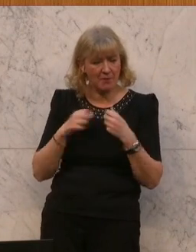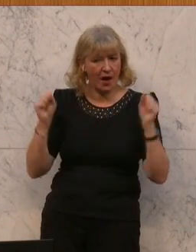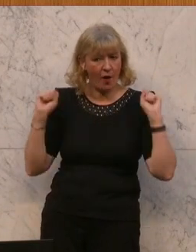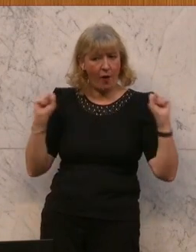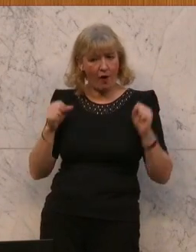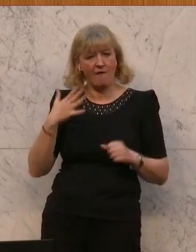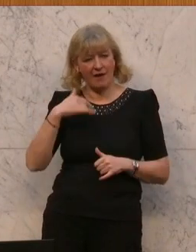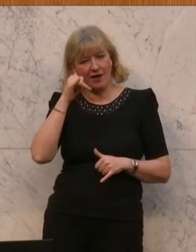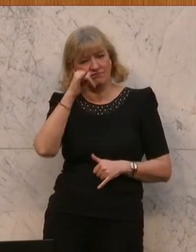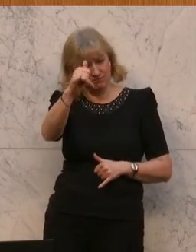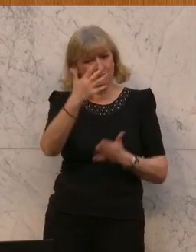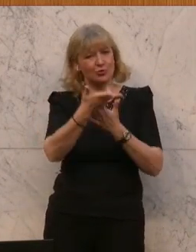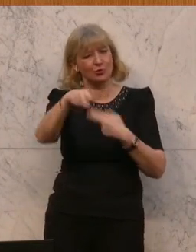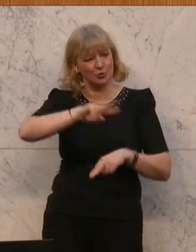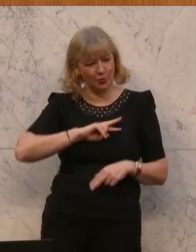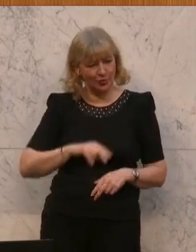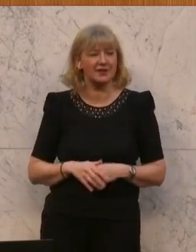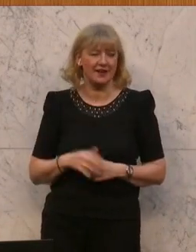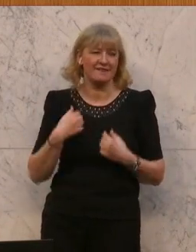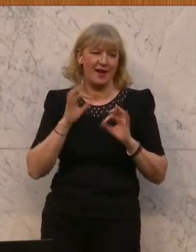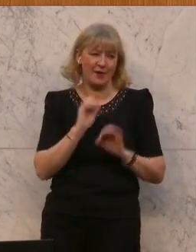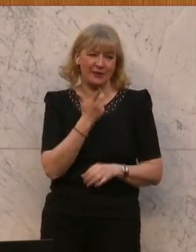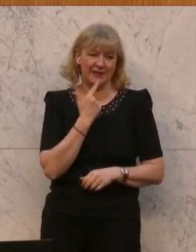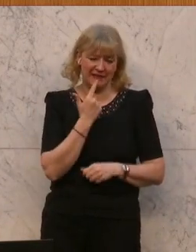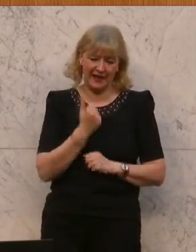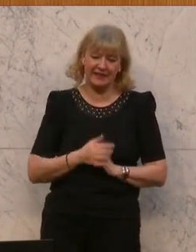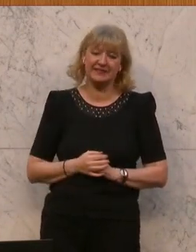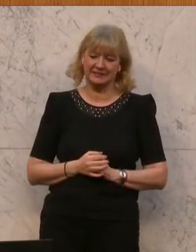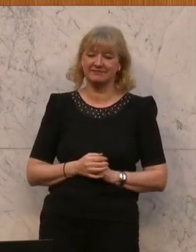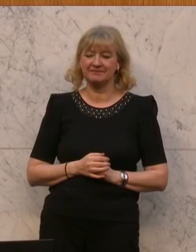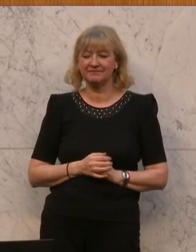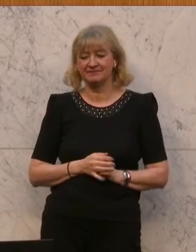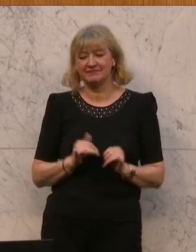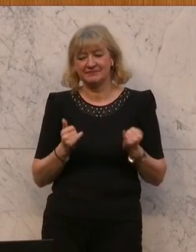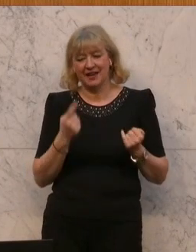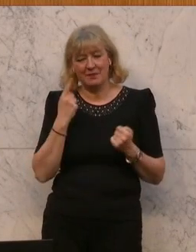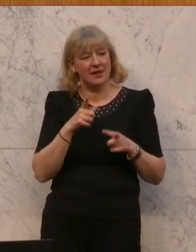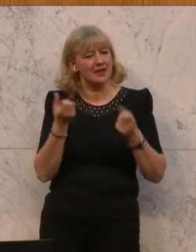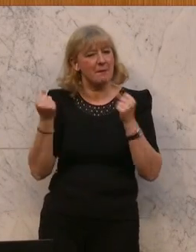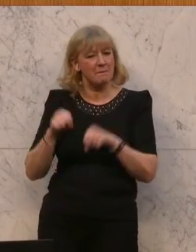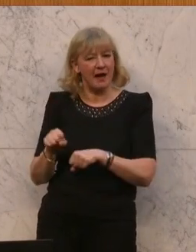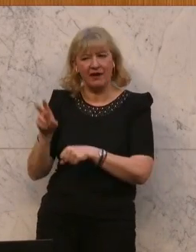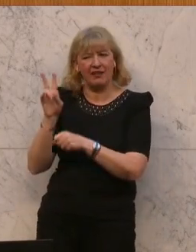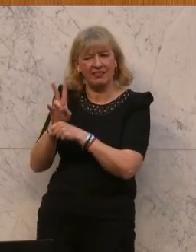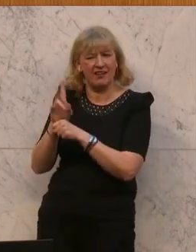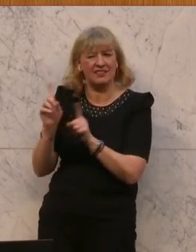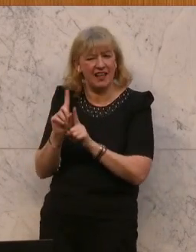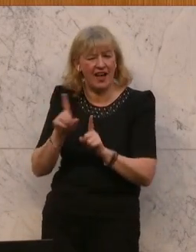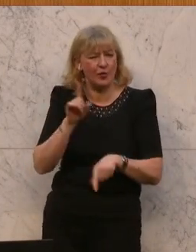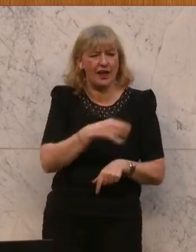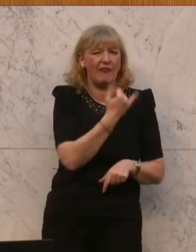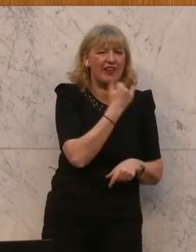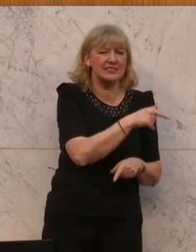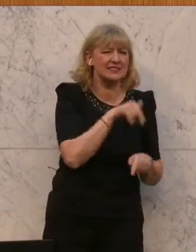gefahren und sie ist auch schon wieder zurück und das hat ihr sehr gut gefallen. Und es geht genau darum, dass weder die Bank die Deporte sein muss, noch die Franziska